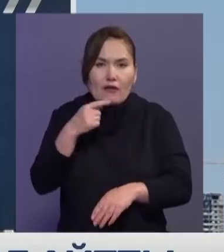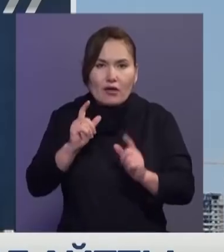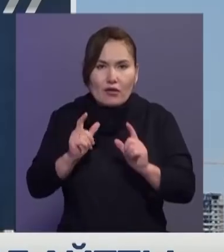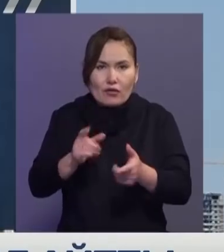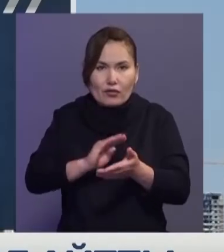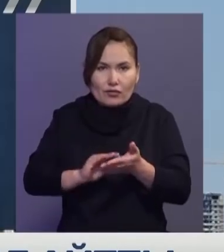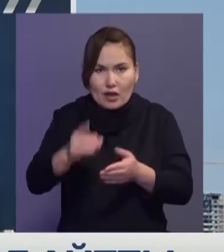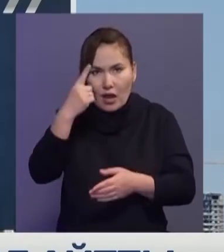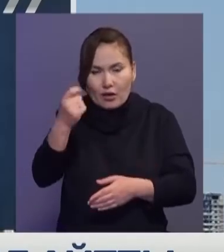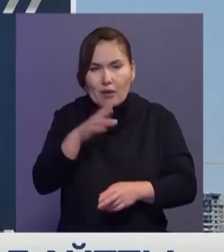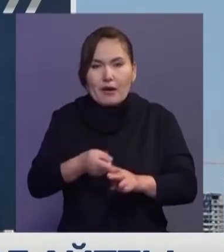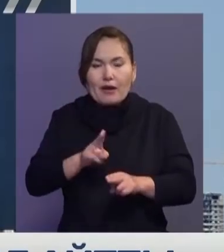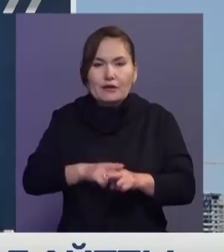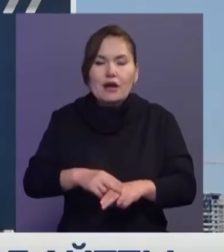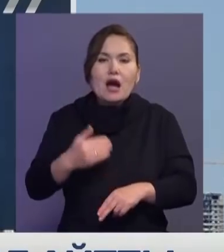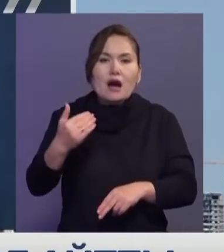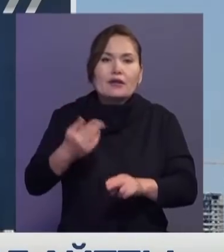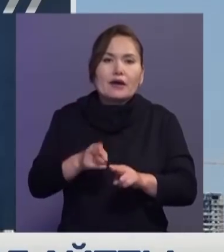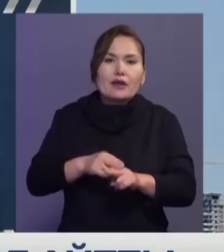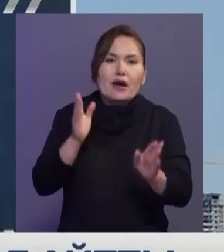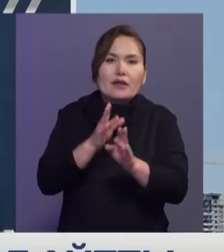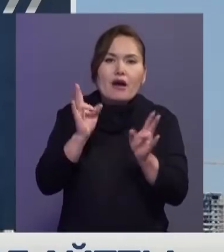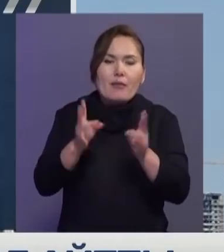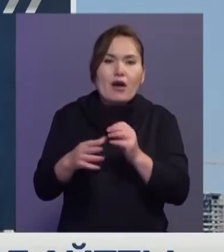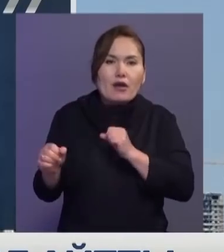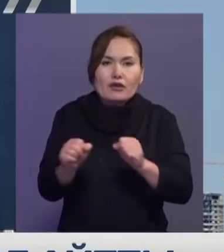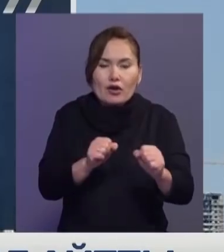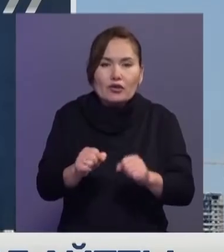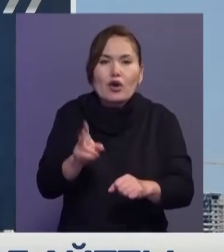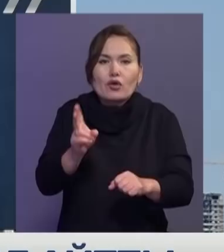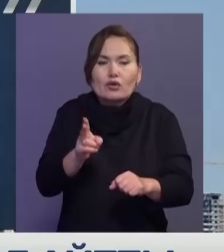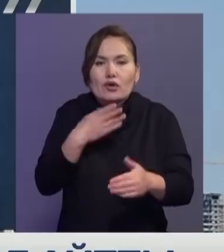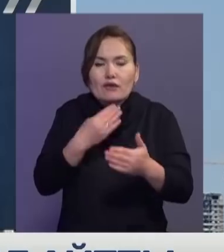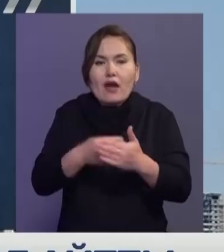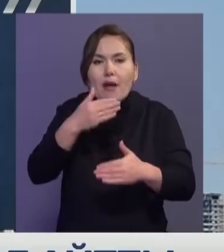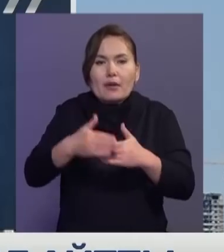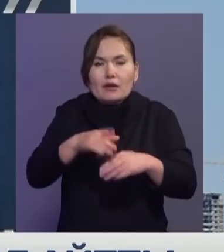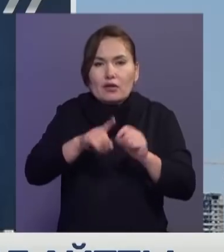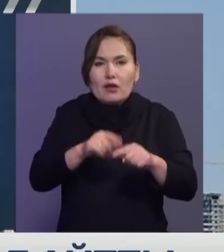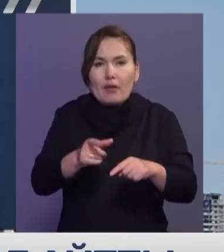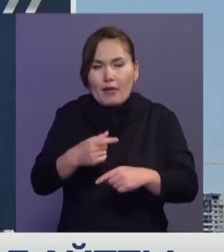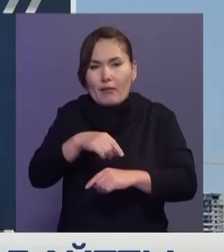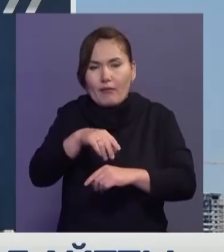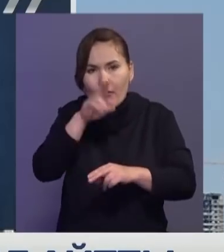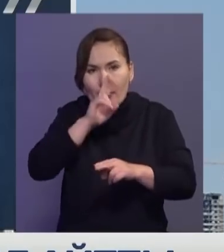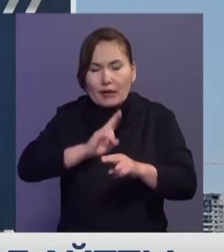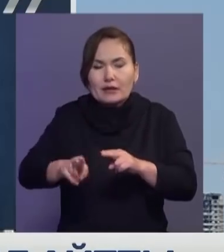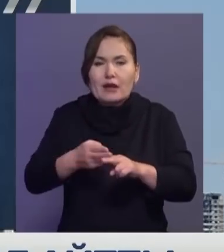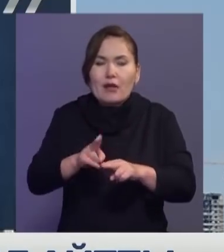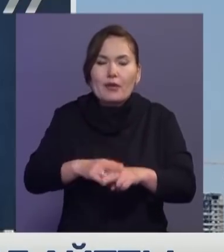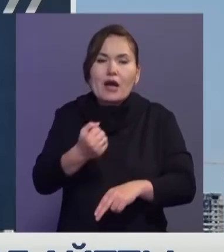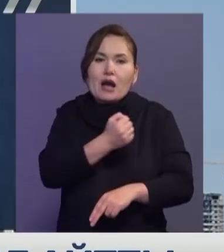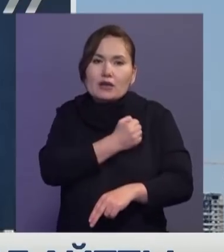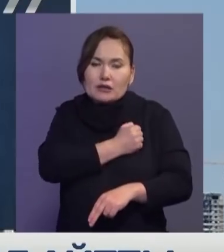жеткілді. Осыған орай сізге және осы табиғи апатта жақындарының айрылған отпасыларға Қазақстан қалқының және жеке өзімнің атымнан